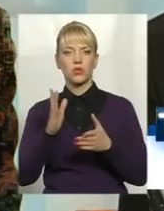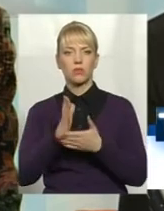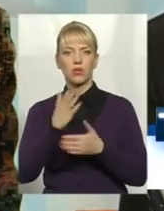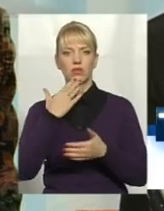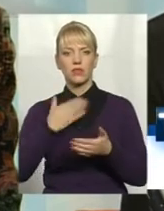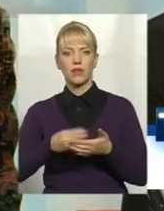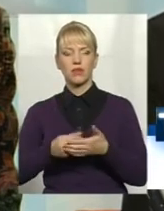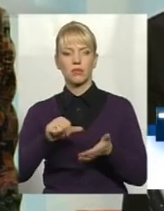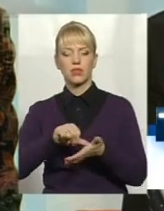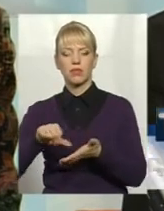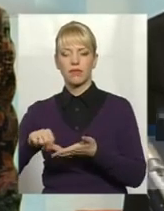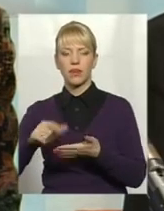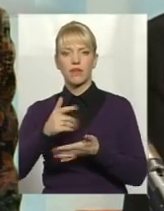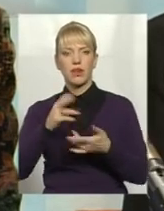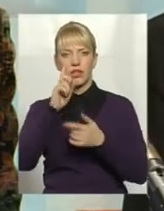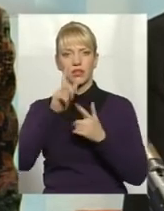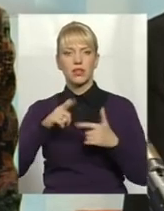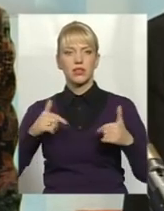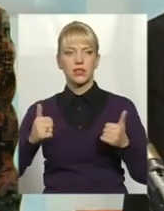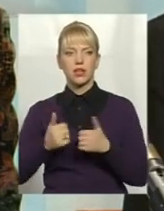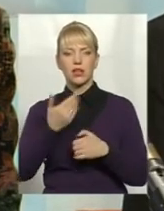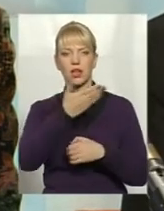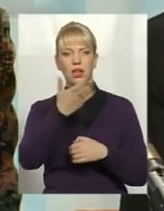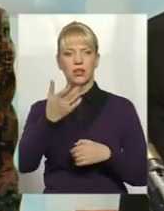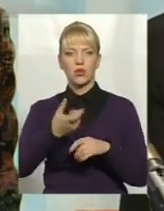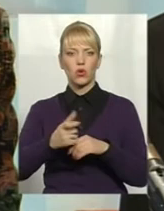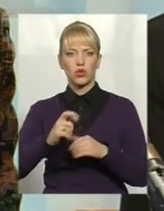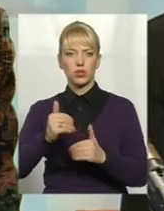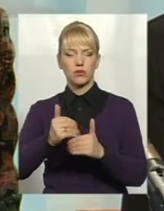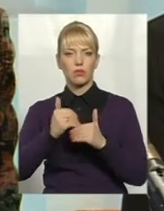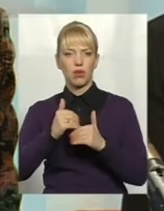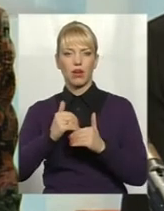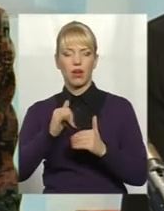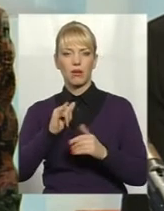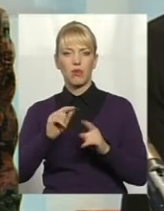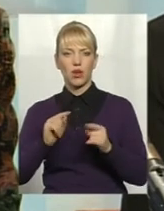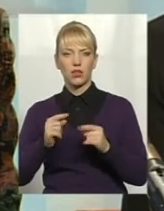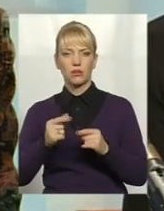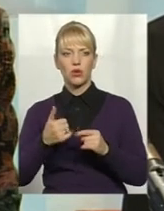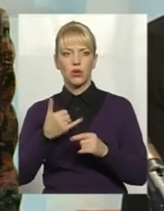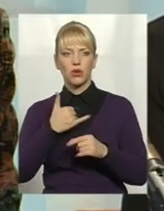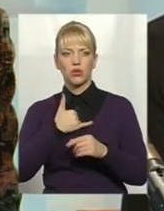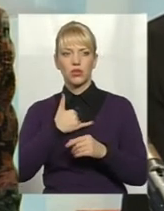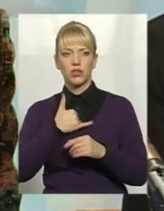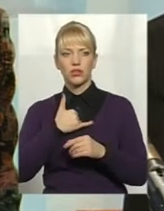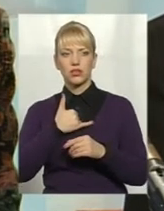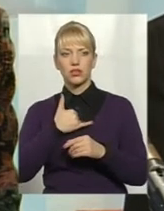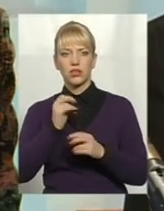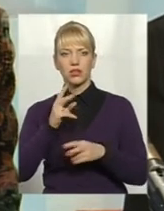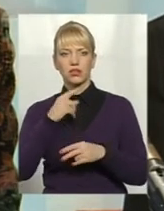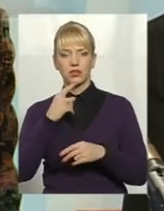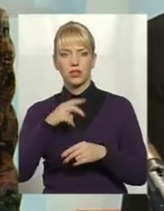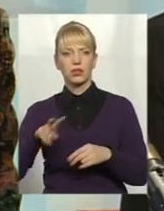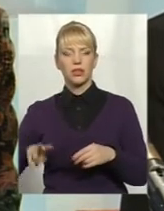представітельства в різних країнах, вони нам дуже сильно допомагали. Так що на сьогодні ми дістігли, так як сказав директор по